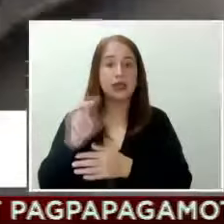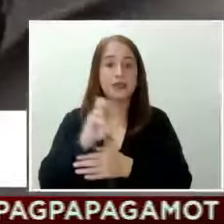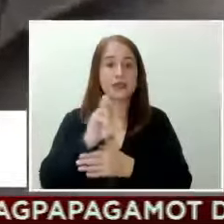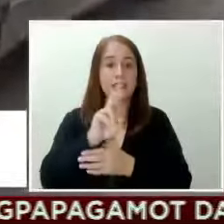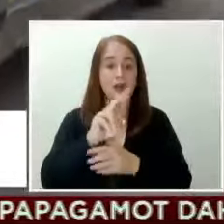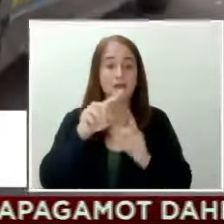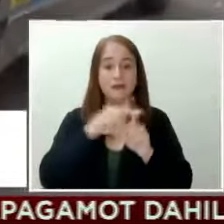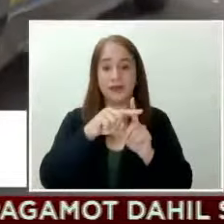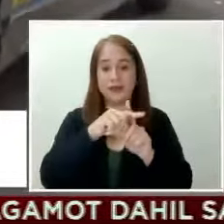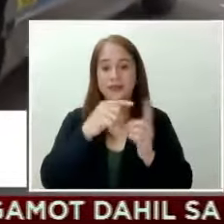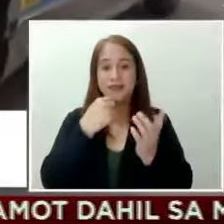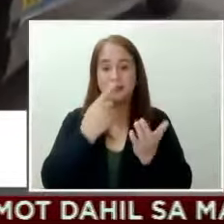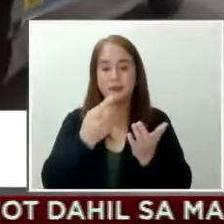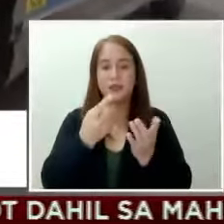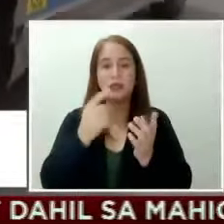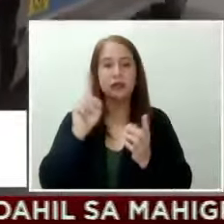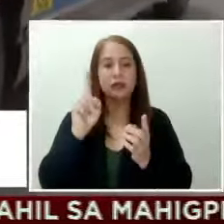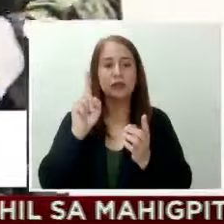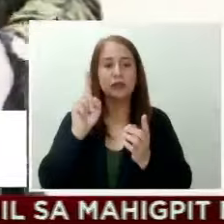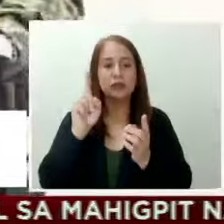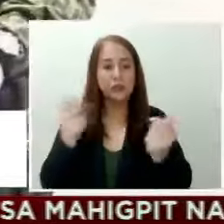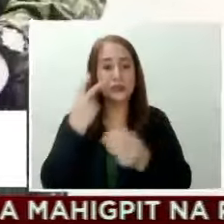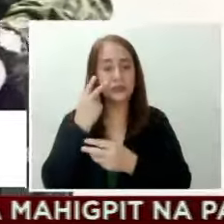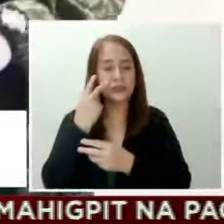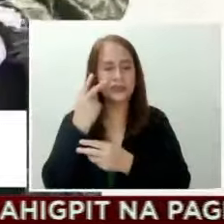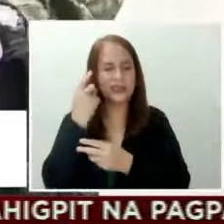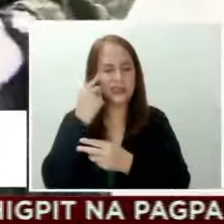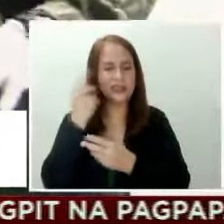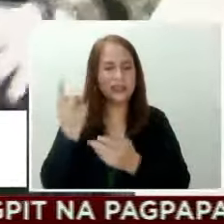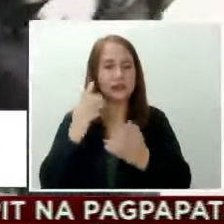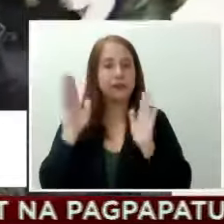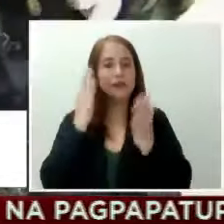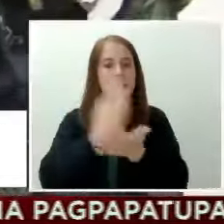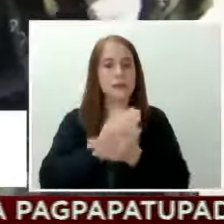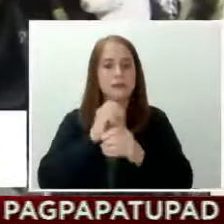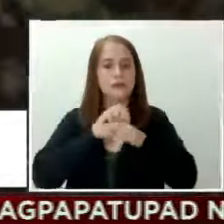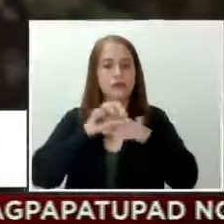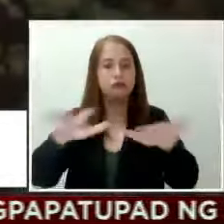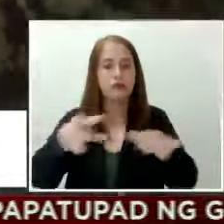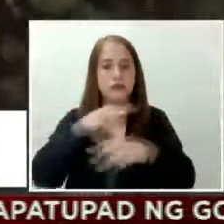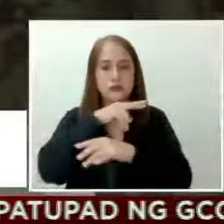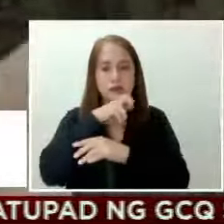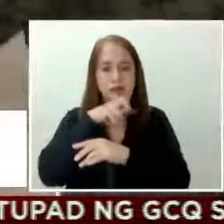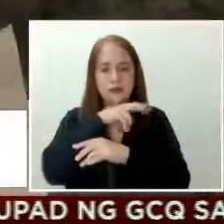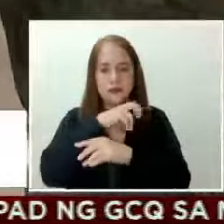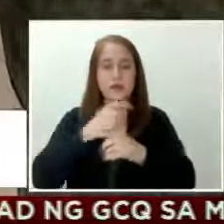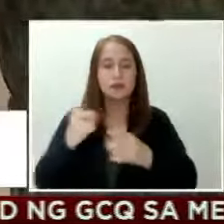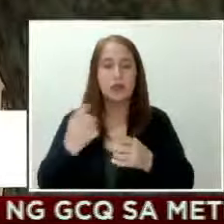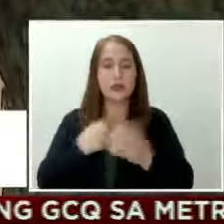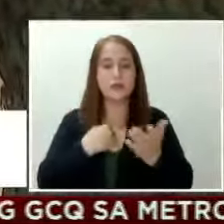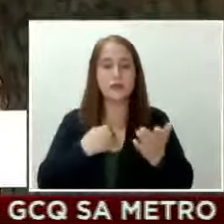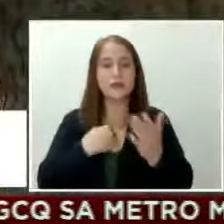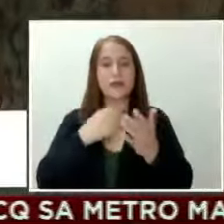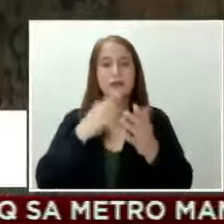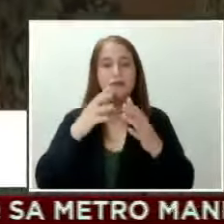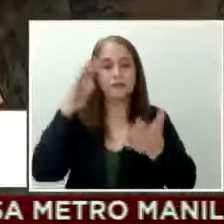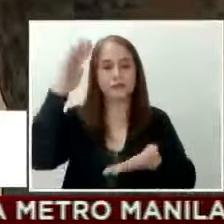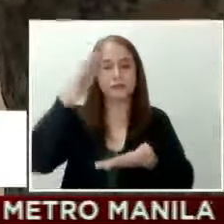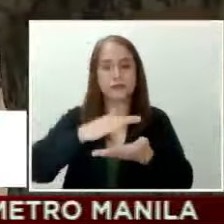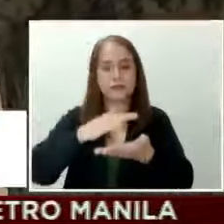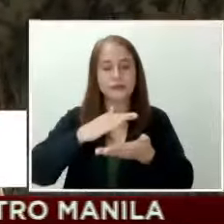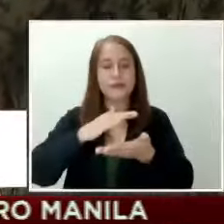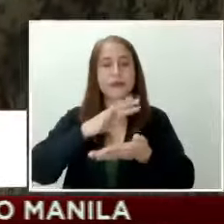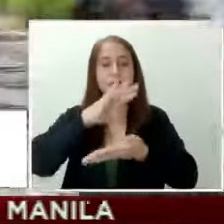Bubble ang isa sa mga solusyon na nakikita para mapigilan ang pagkalat ng virus at mabawasan ang bilang ng mga nagkaka-COVID.